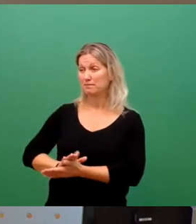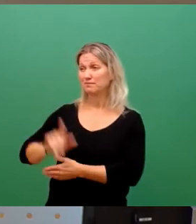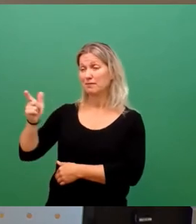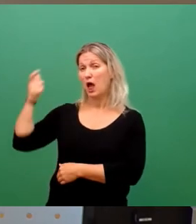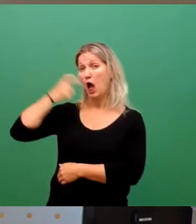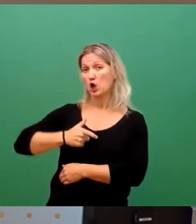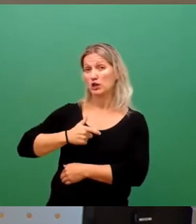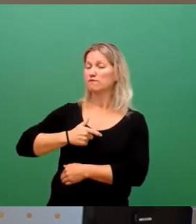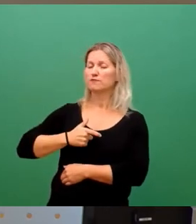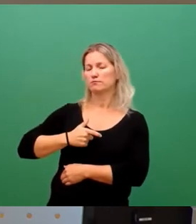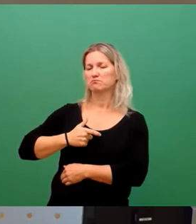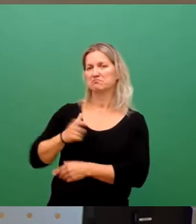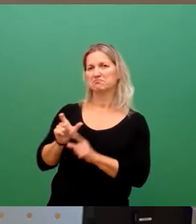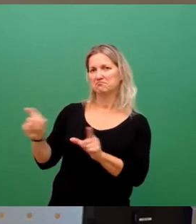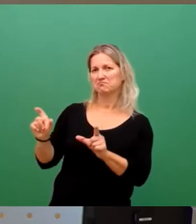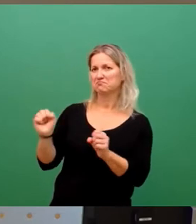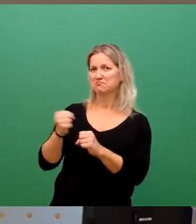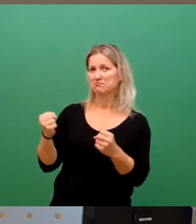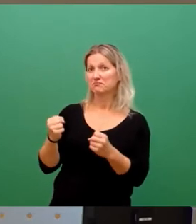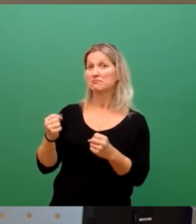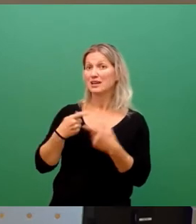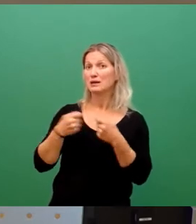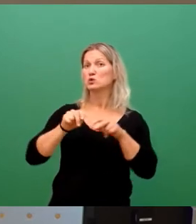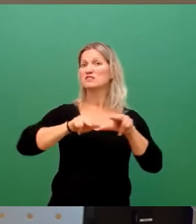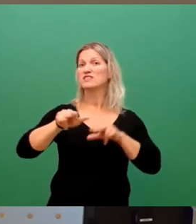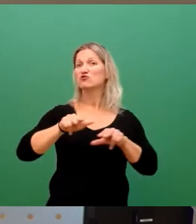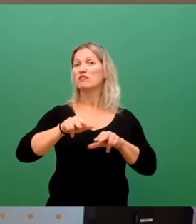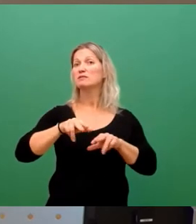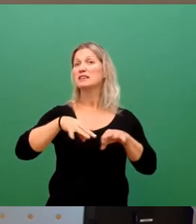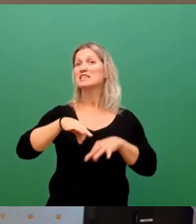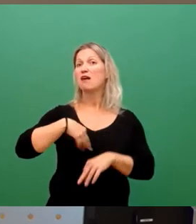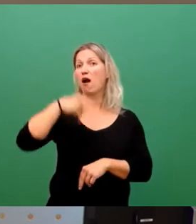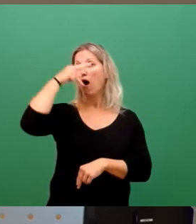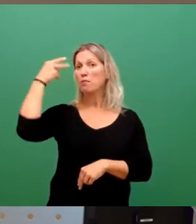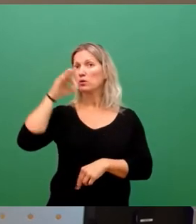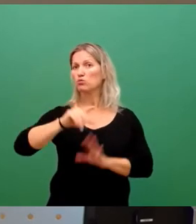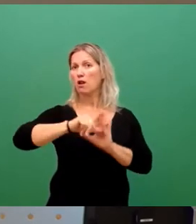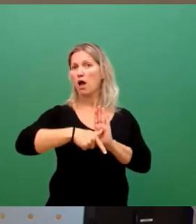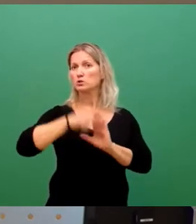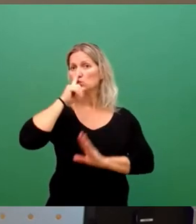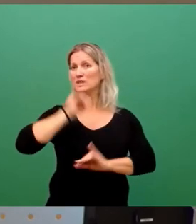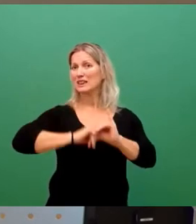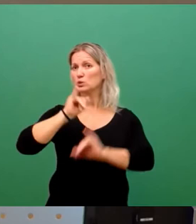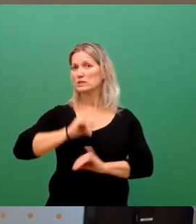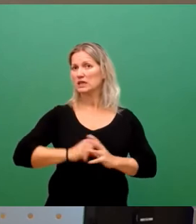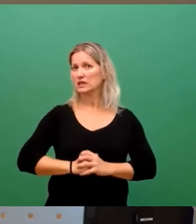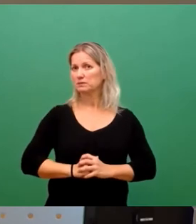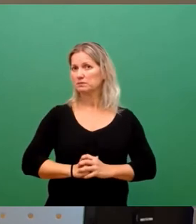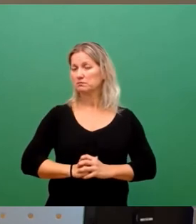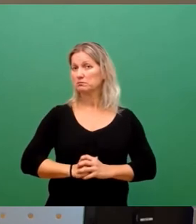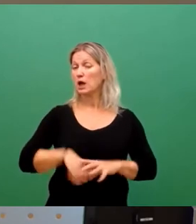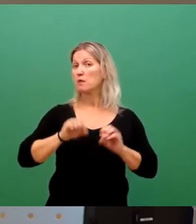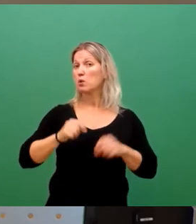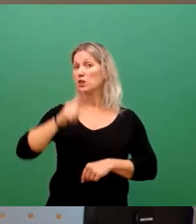Eine herausragende Leistung von Bundeswirtschaftsminister Habeck und der Industrie. Vielleicht der wichtigste Beitrag